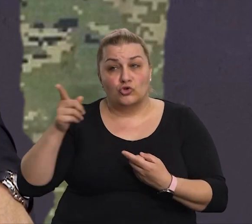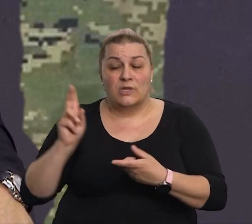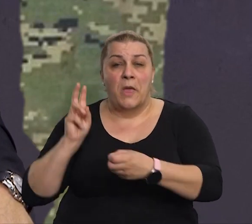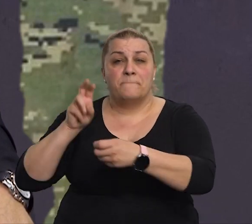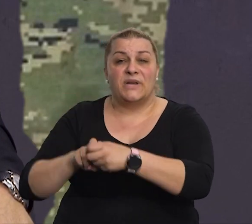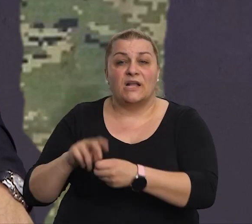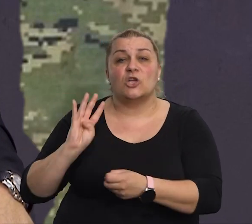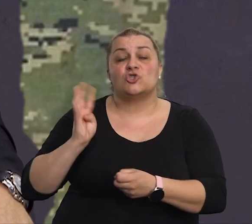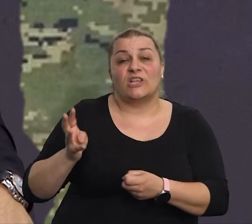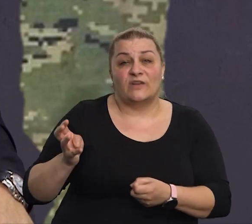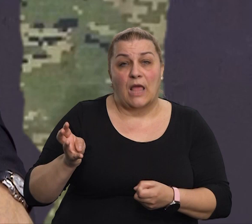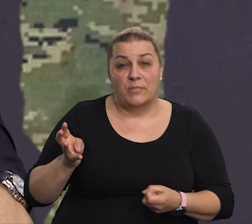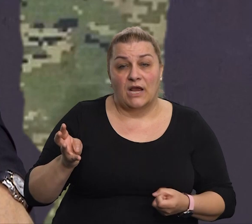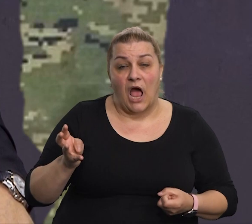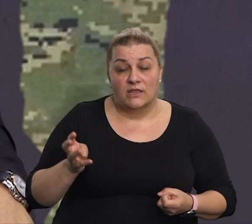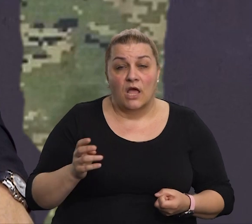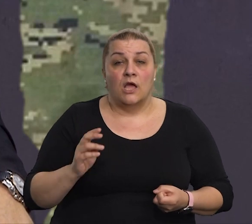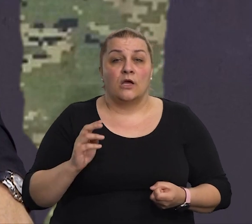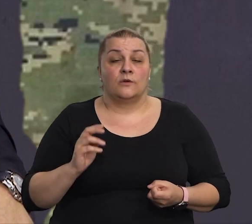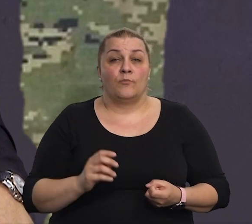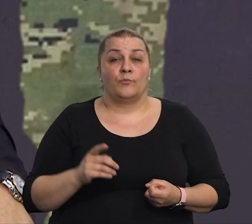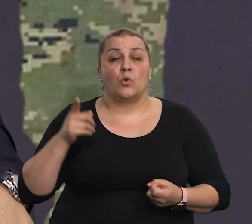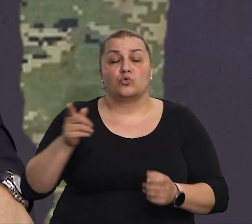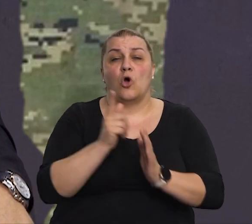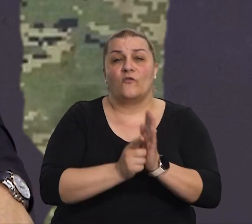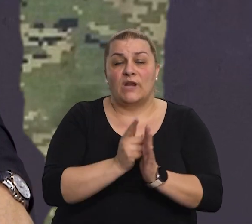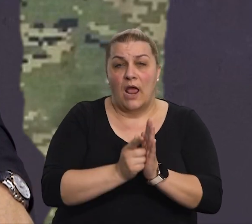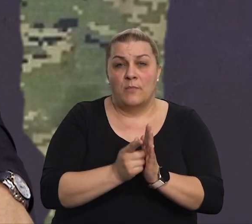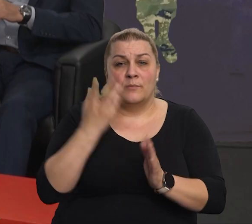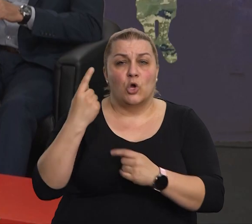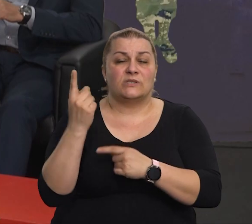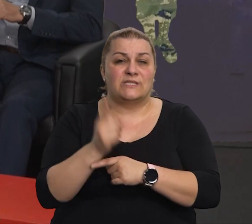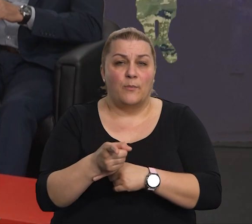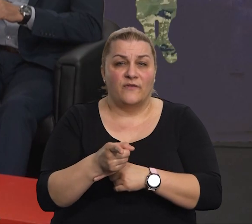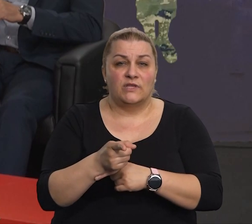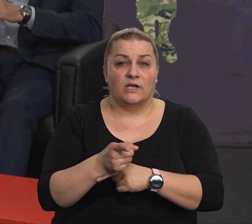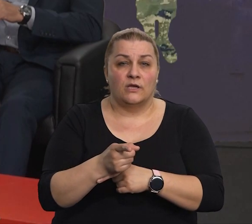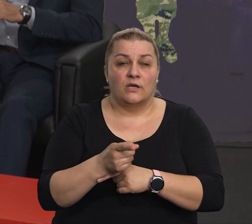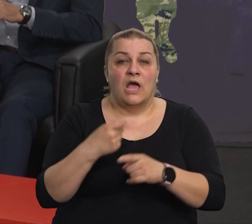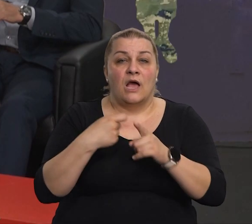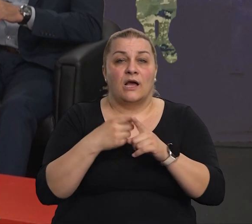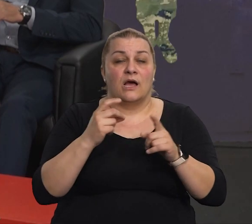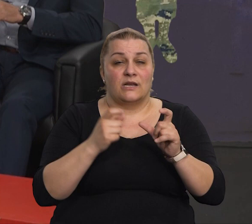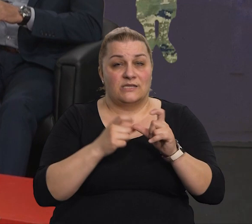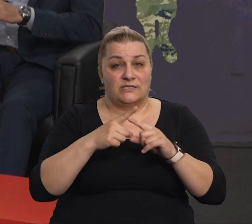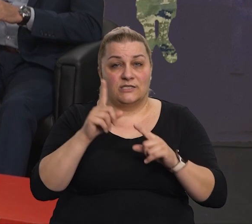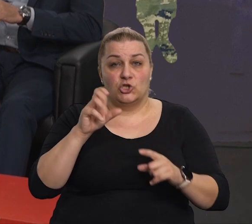četvrtoj brigadi, četvrtoj bojnoj, u to vrijeme je bio zapojniji bojnoj je bio Damir Krstićević.